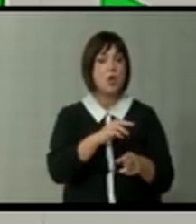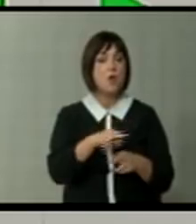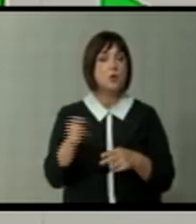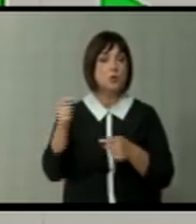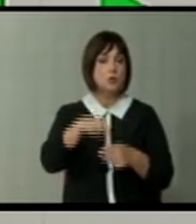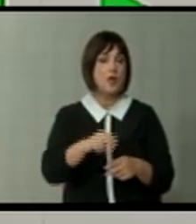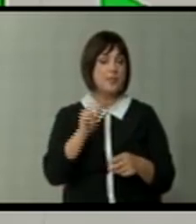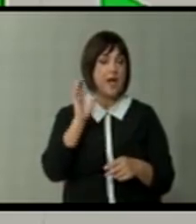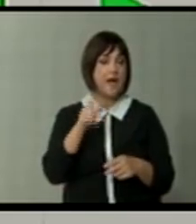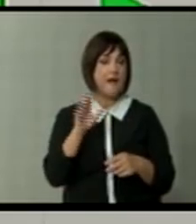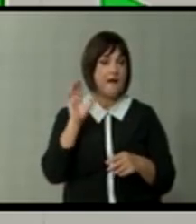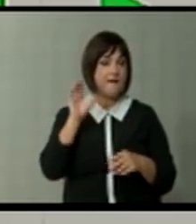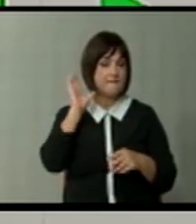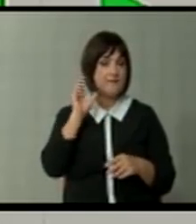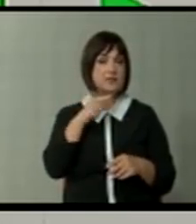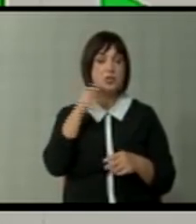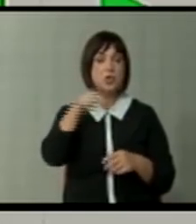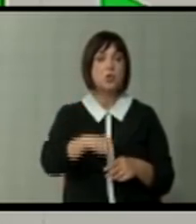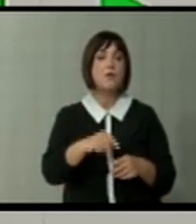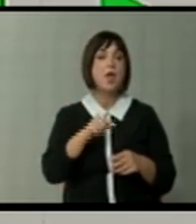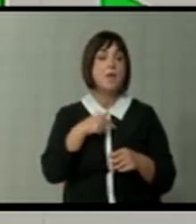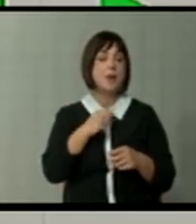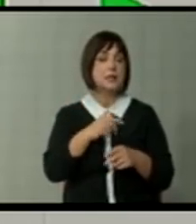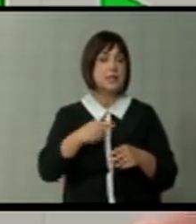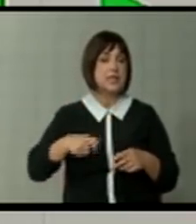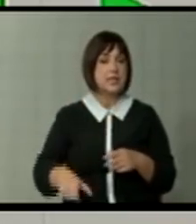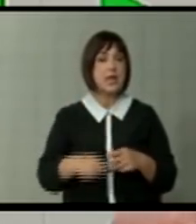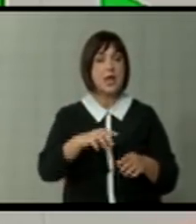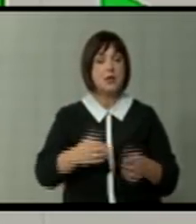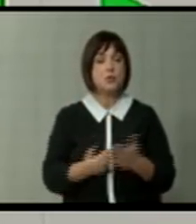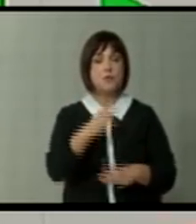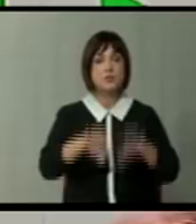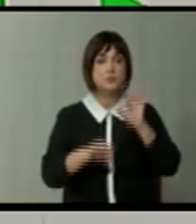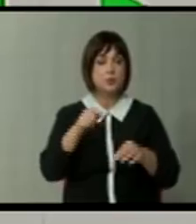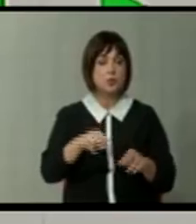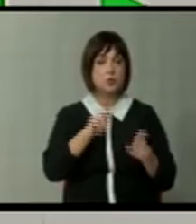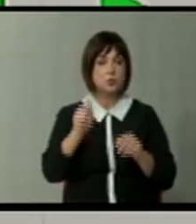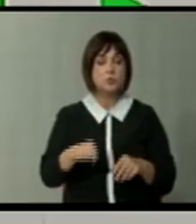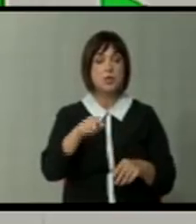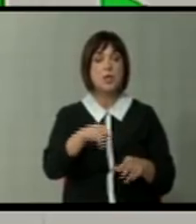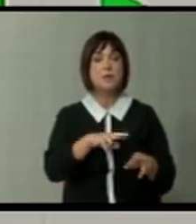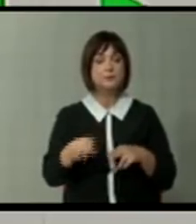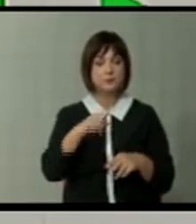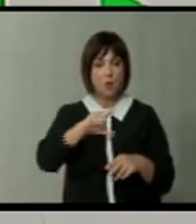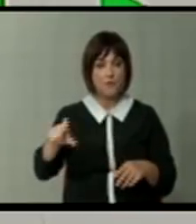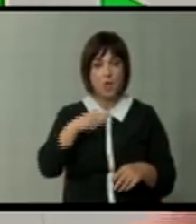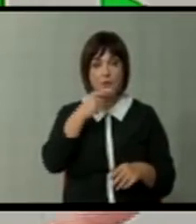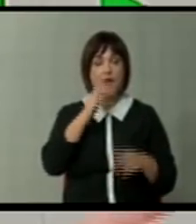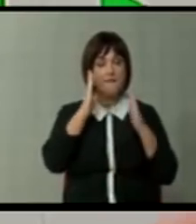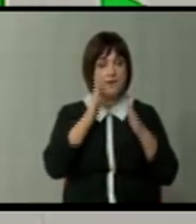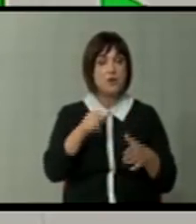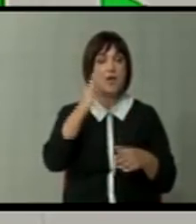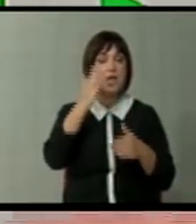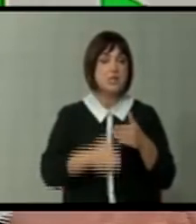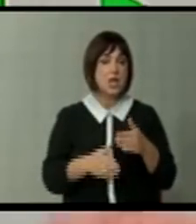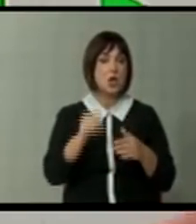дојде на власт советување нека ќе прават генерален реизбор на суди и обвинители. И мнозизна од луѓи тоа поверуваја во тие кажувања. За на